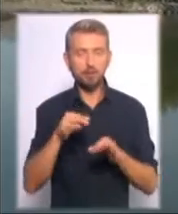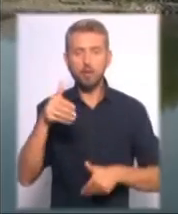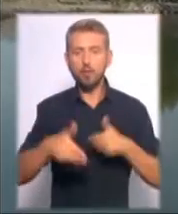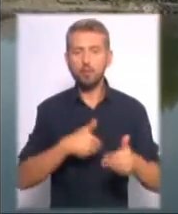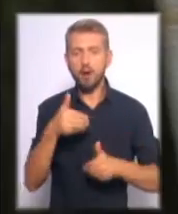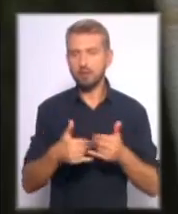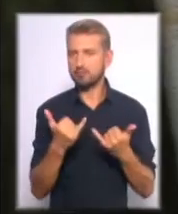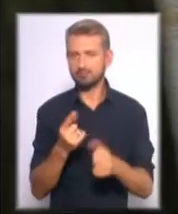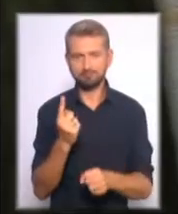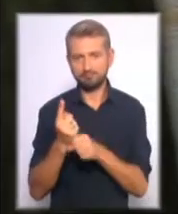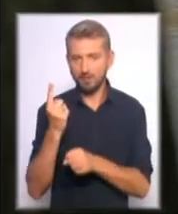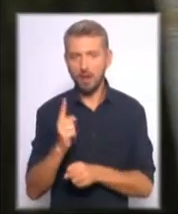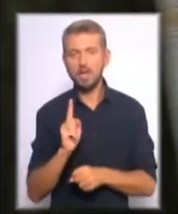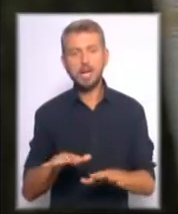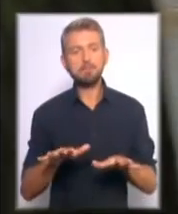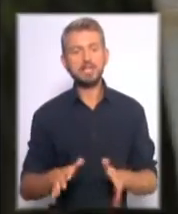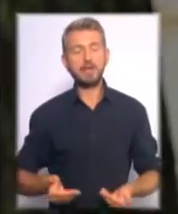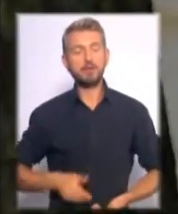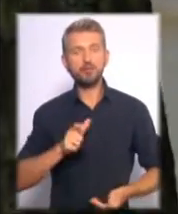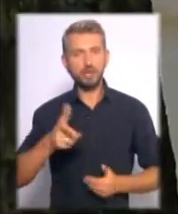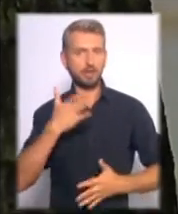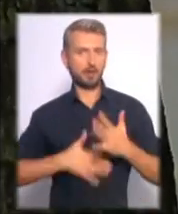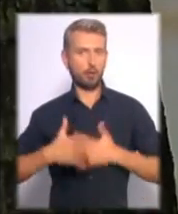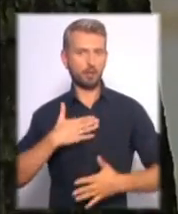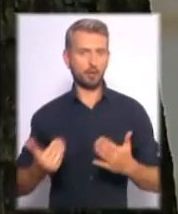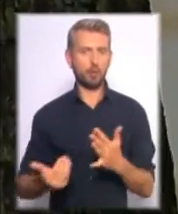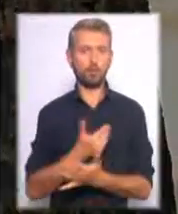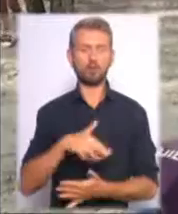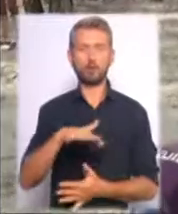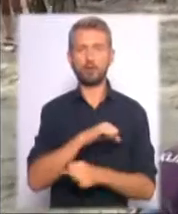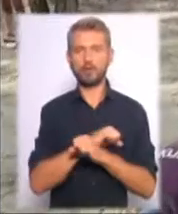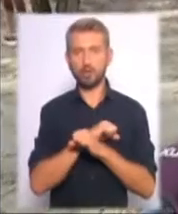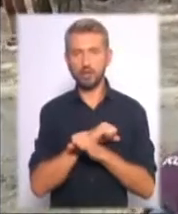цьому озері зараз не можна, однак місцеві жителі захоплені новою зоною відпочинку.